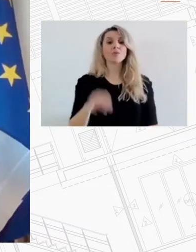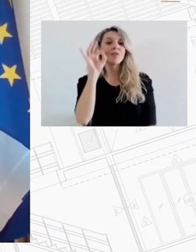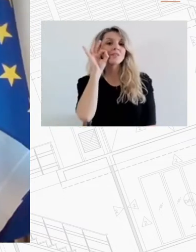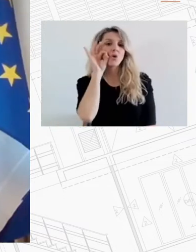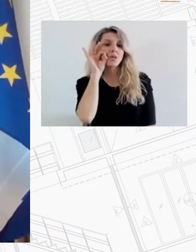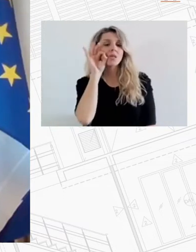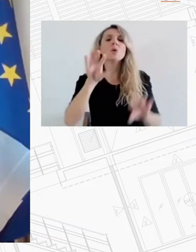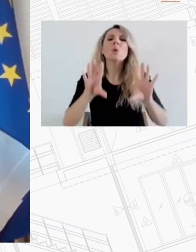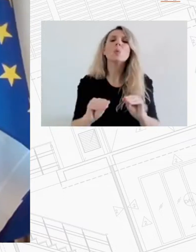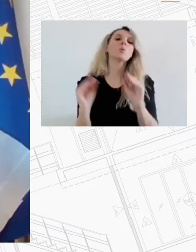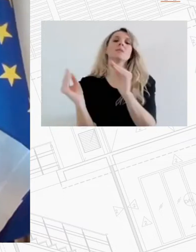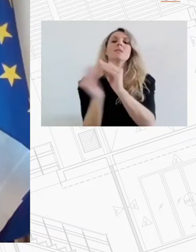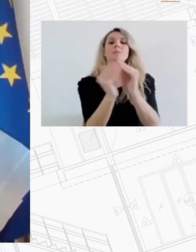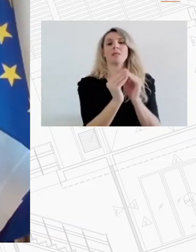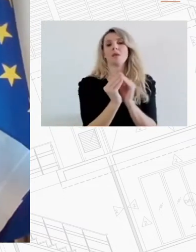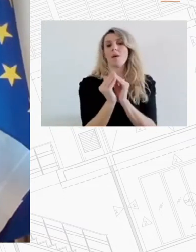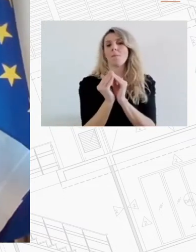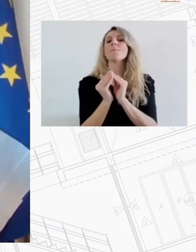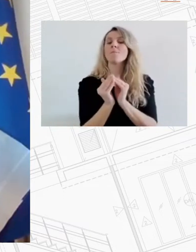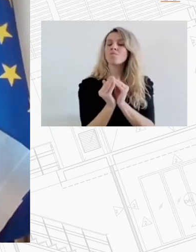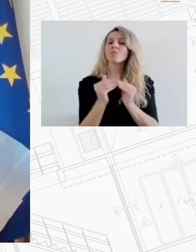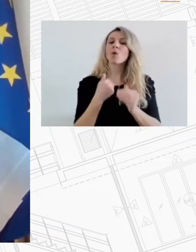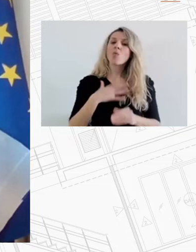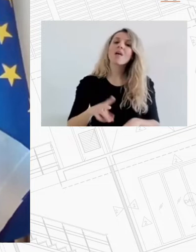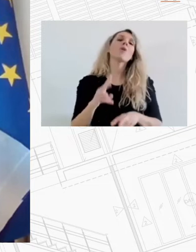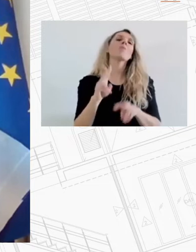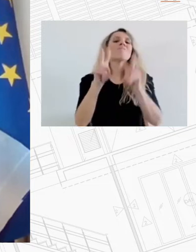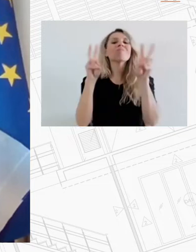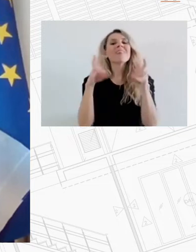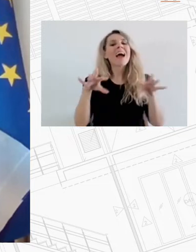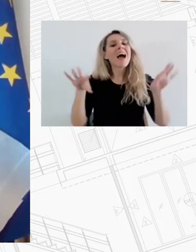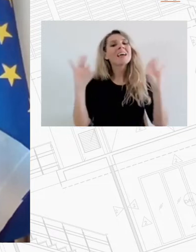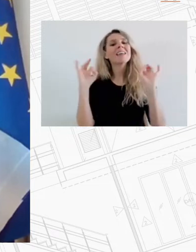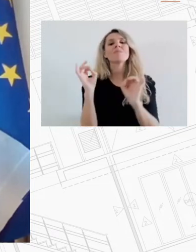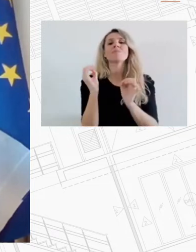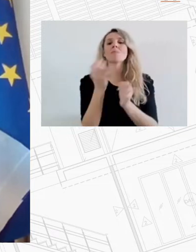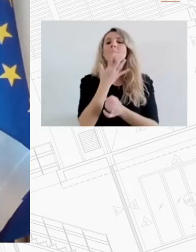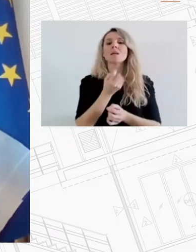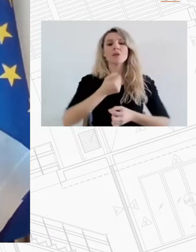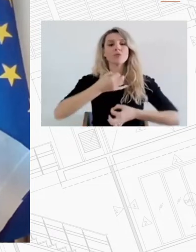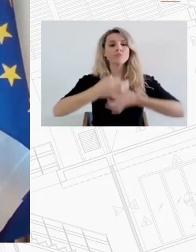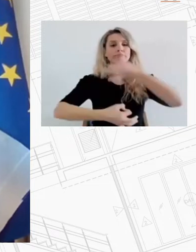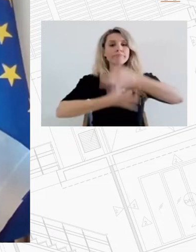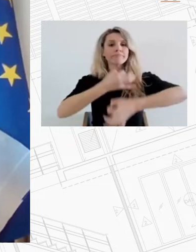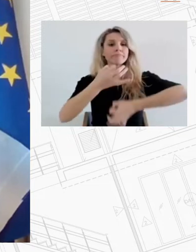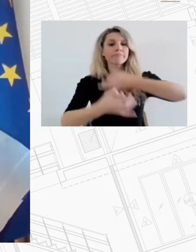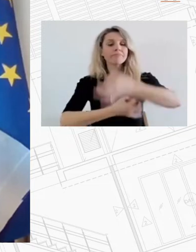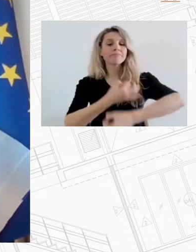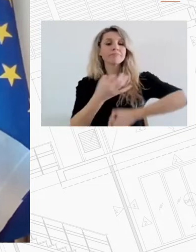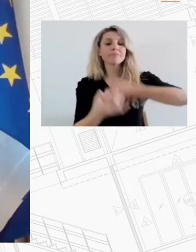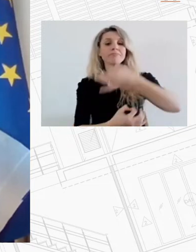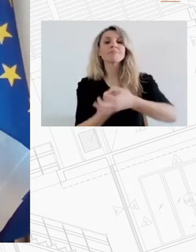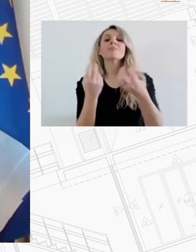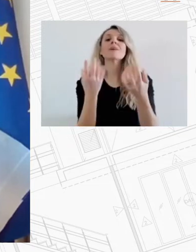τέγασης. Επιτρέψτε μου να ξεκινήσω με δύο προτάσεις που δίνουν μάλλον το στίγμα της